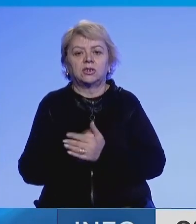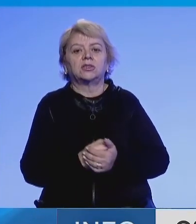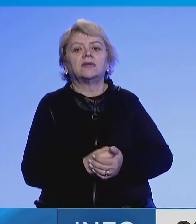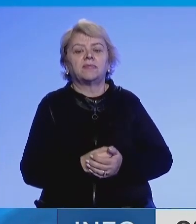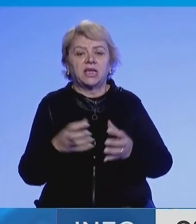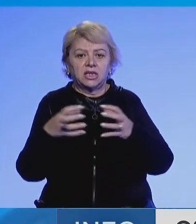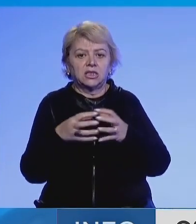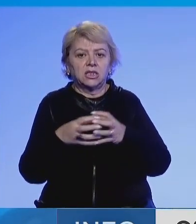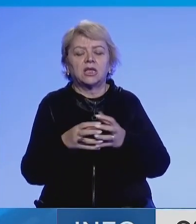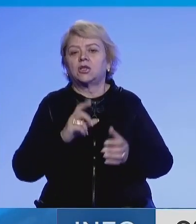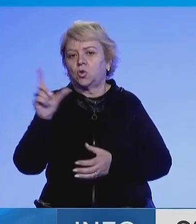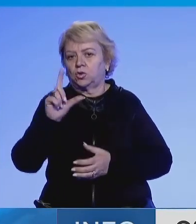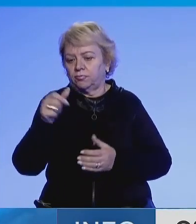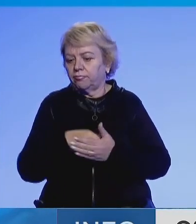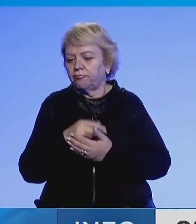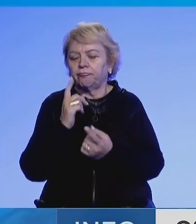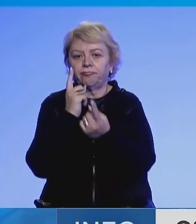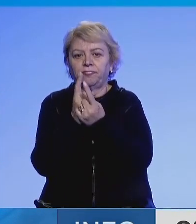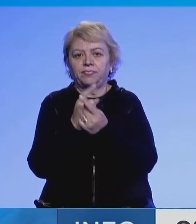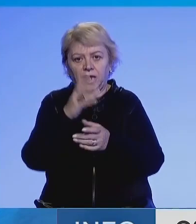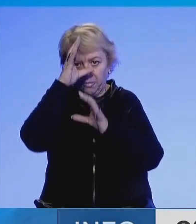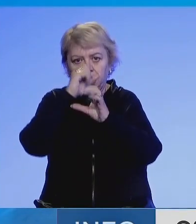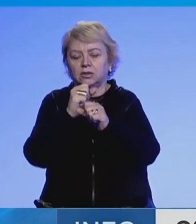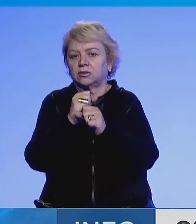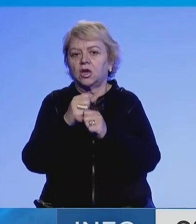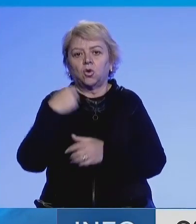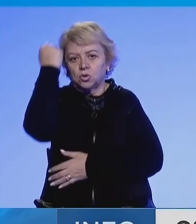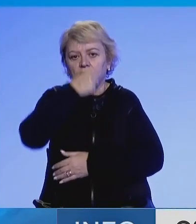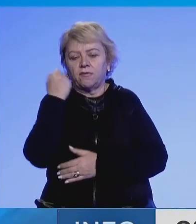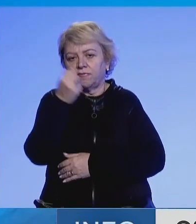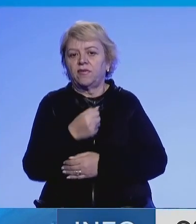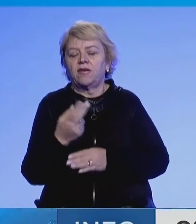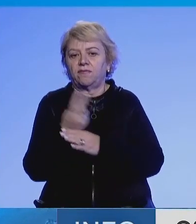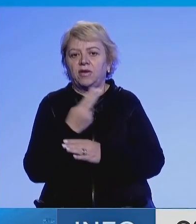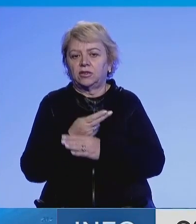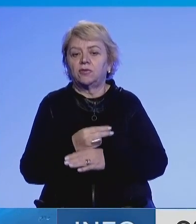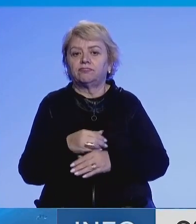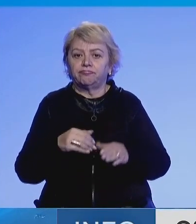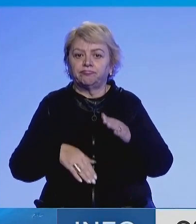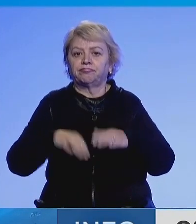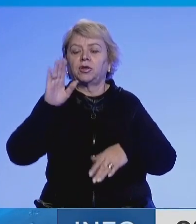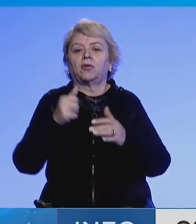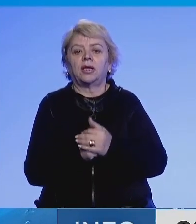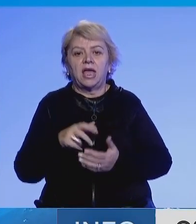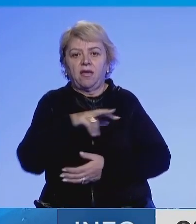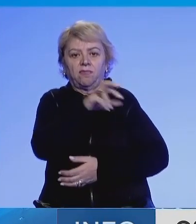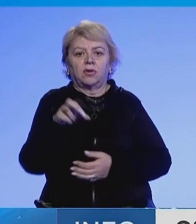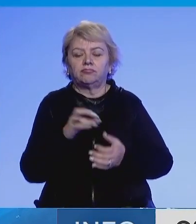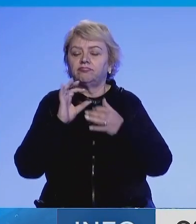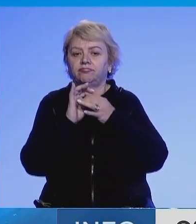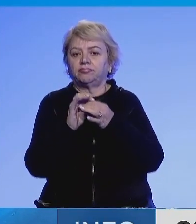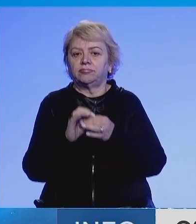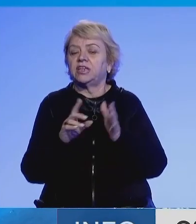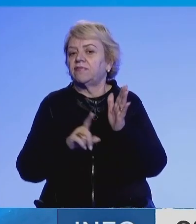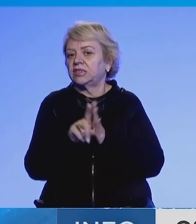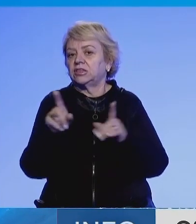Luksemburgut. Osmani ritheksoj në takime ambasadorët se Kosova është vendimë pro evropian dhe se populli saj ndon vlerat